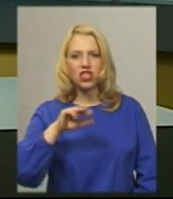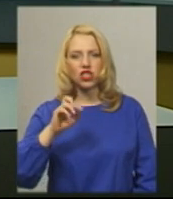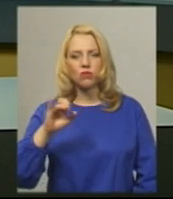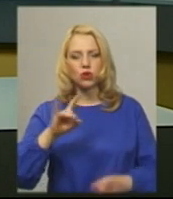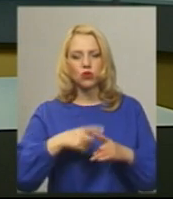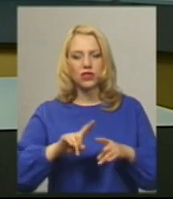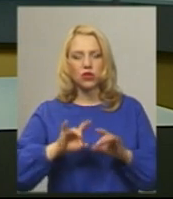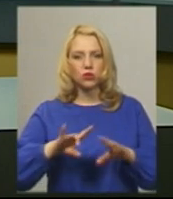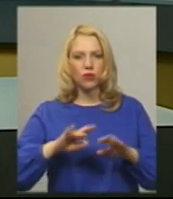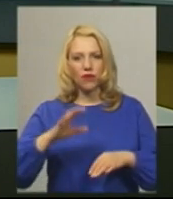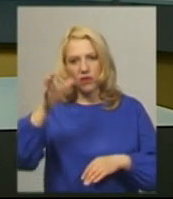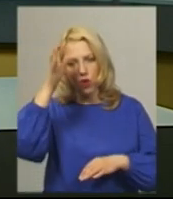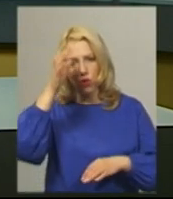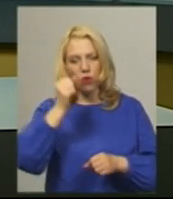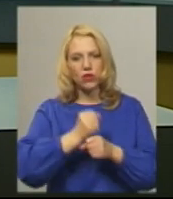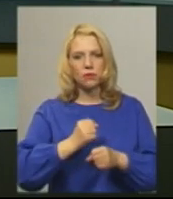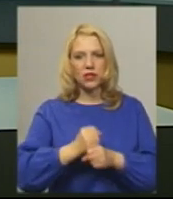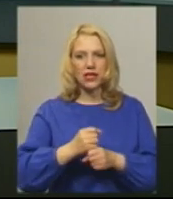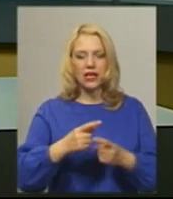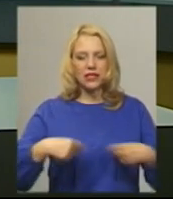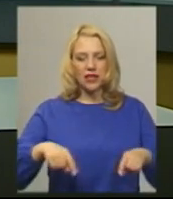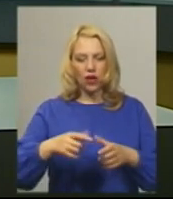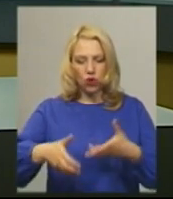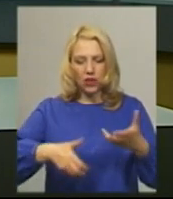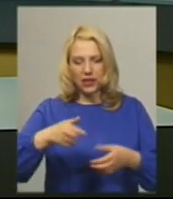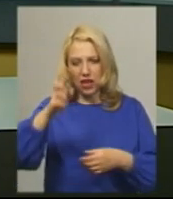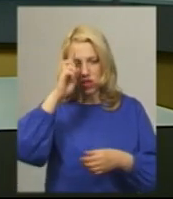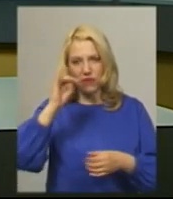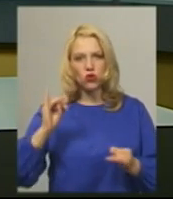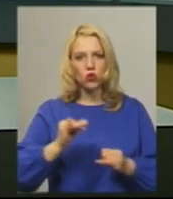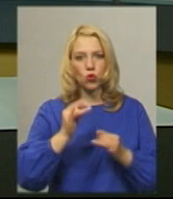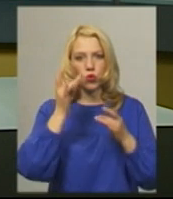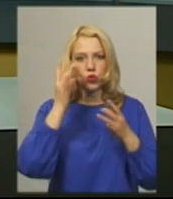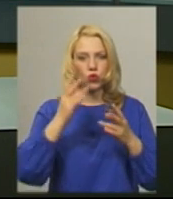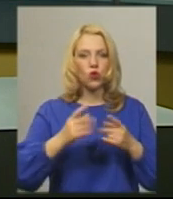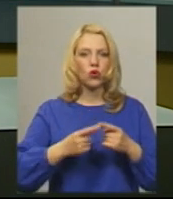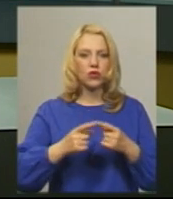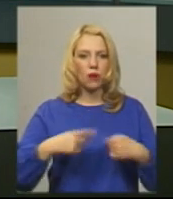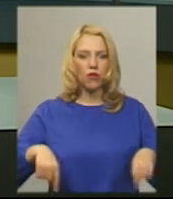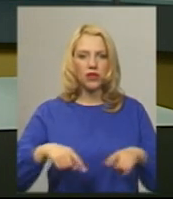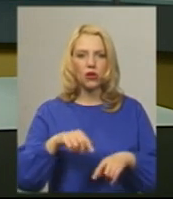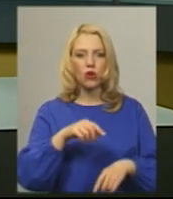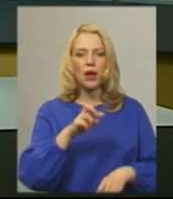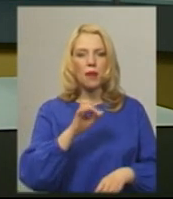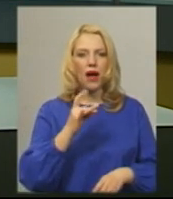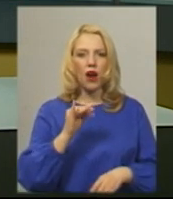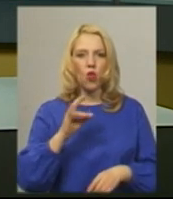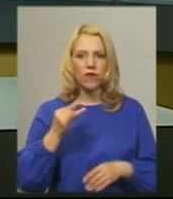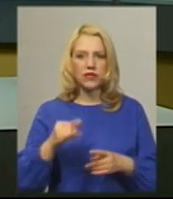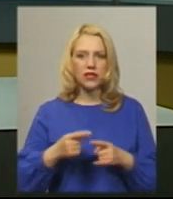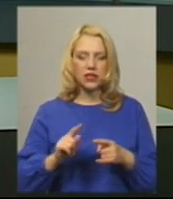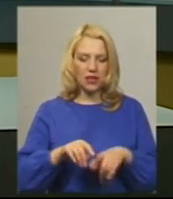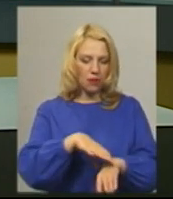співробітник сектору археології Державного історико-культурного заповідника Меджибіж Антон Барановський. За словами науковця,